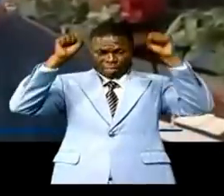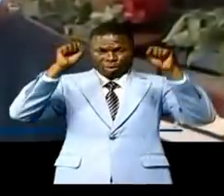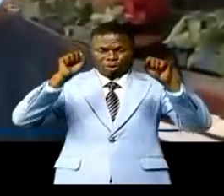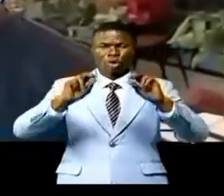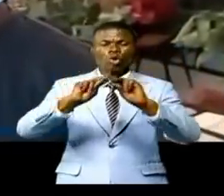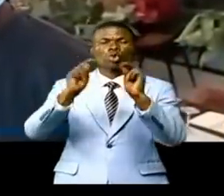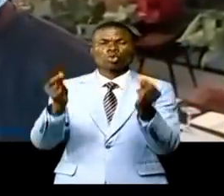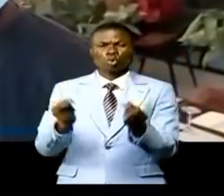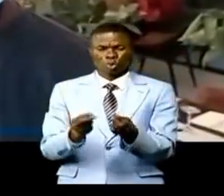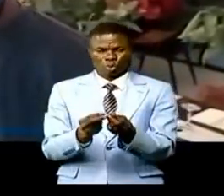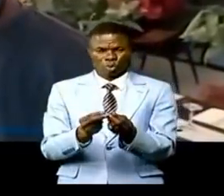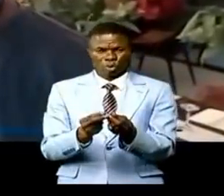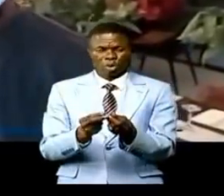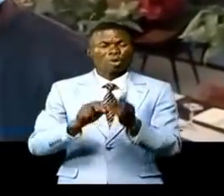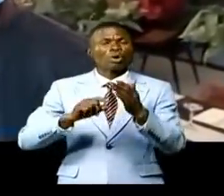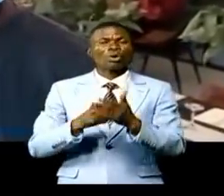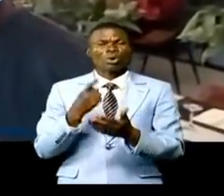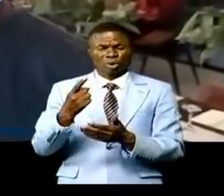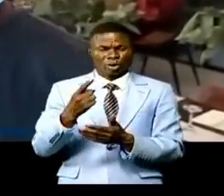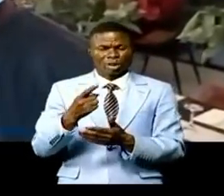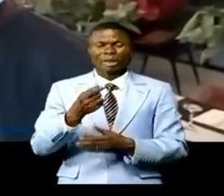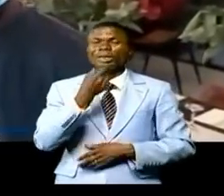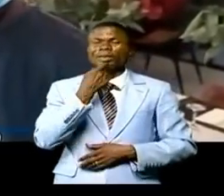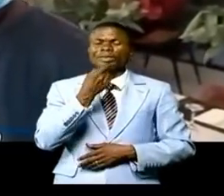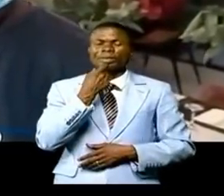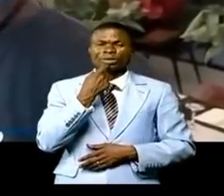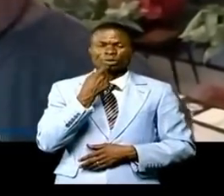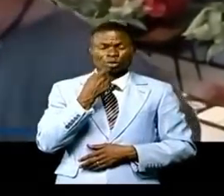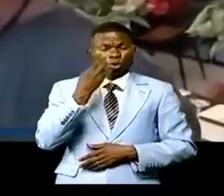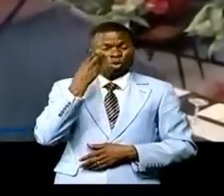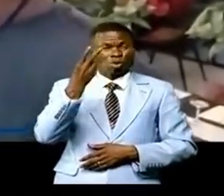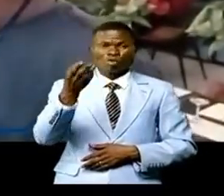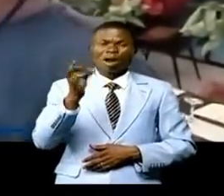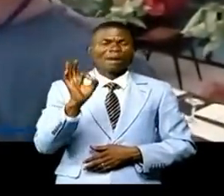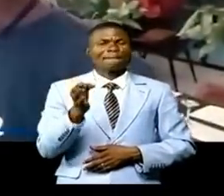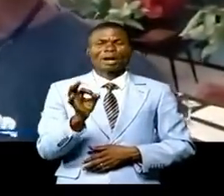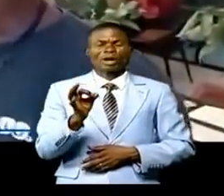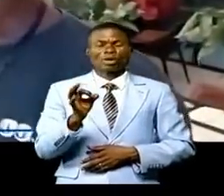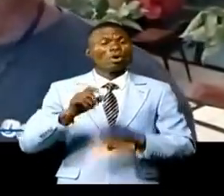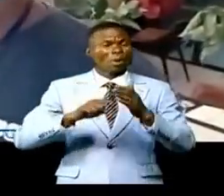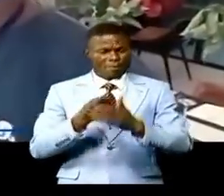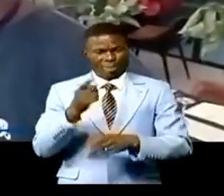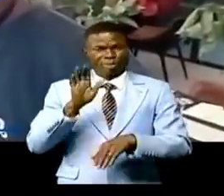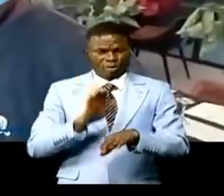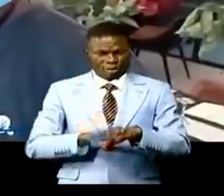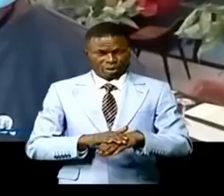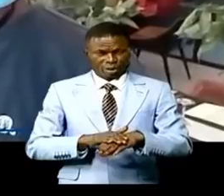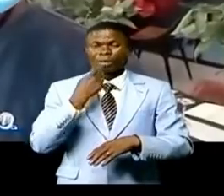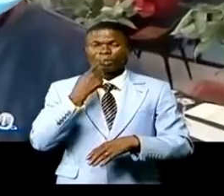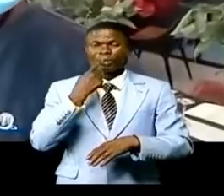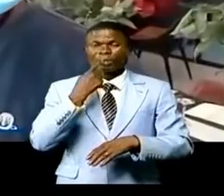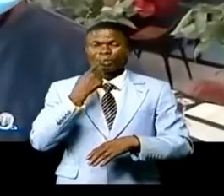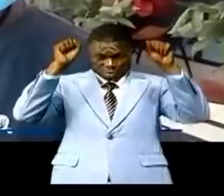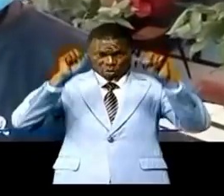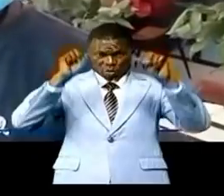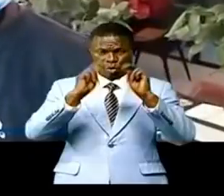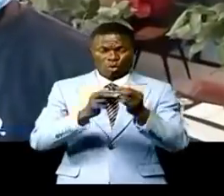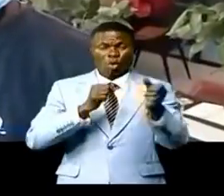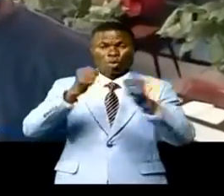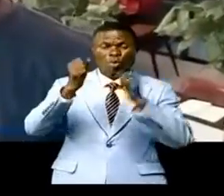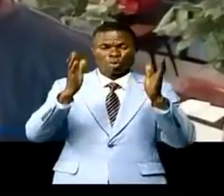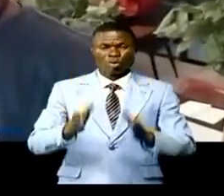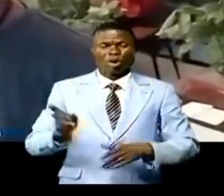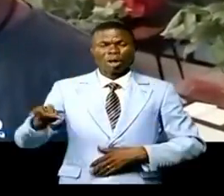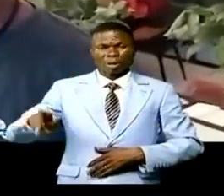J'ai dit au président de la Ligue de boxe, de la